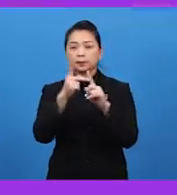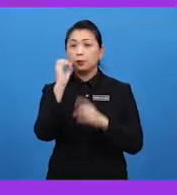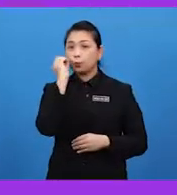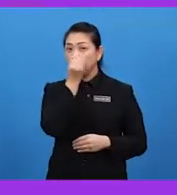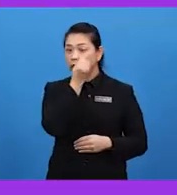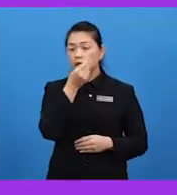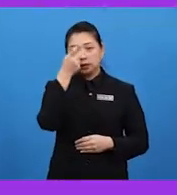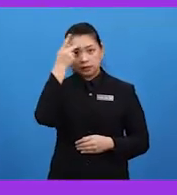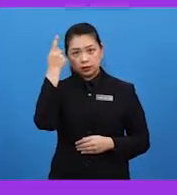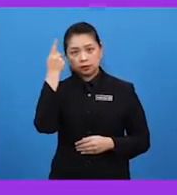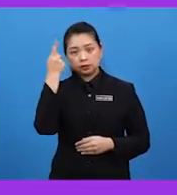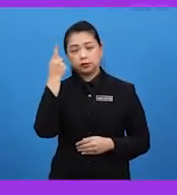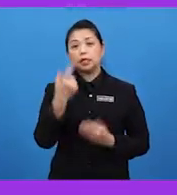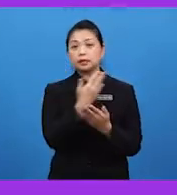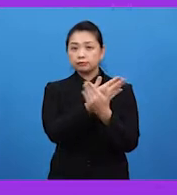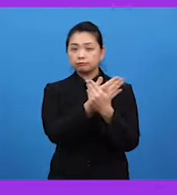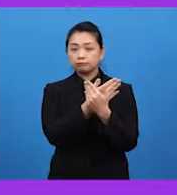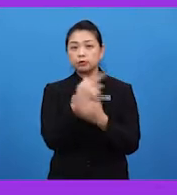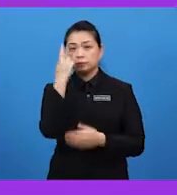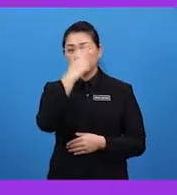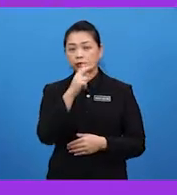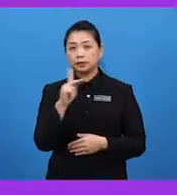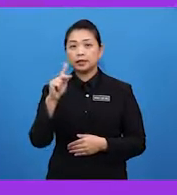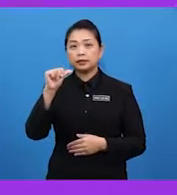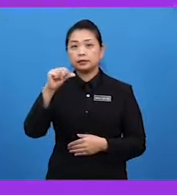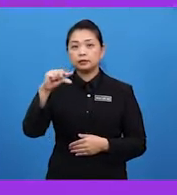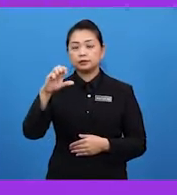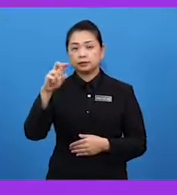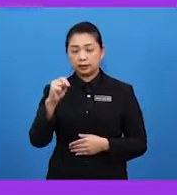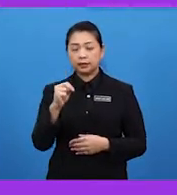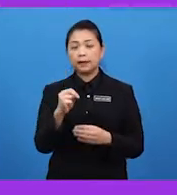Hal ini kerana rama-rama merupakan ejen pendubungan.